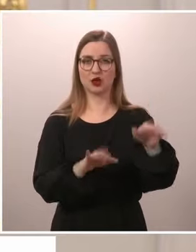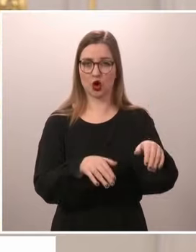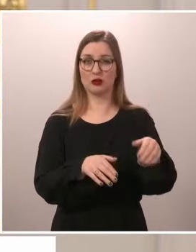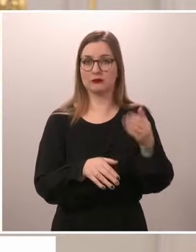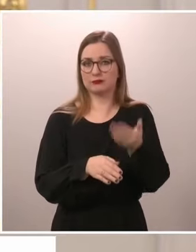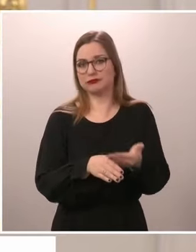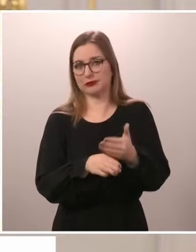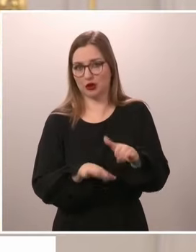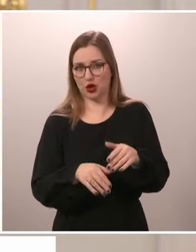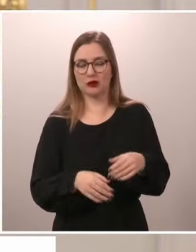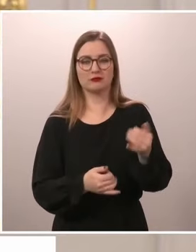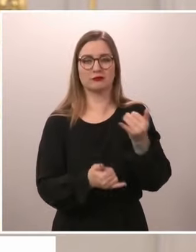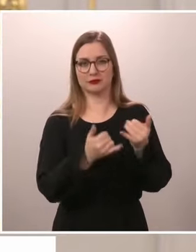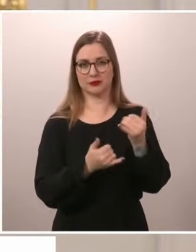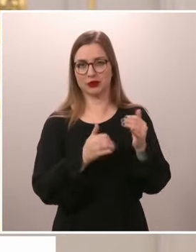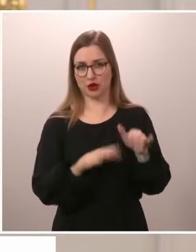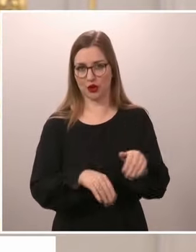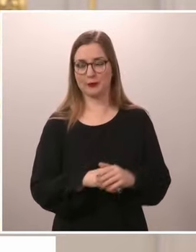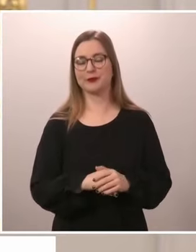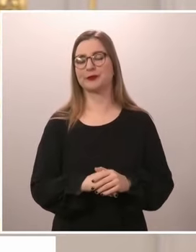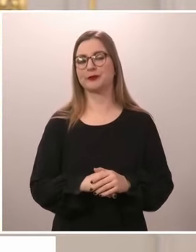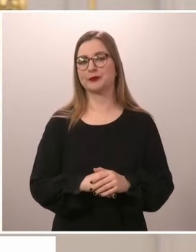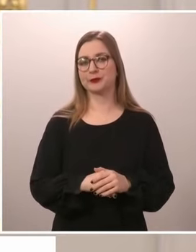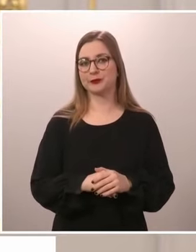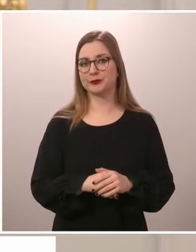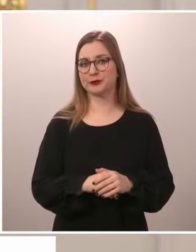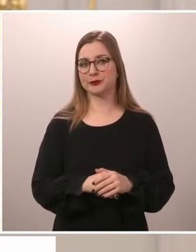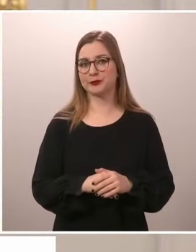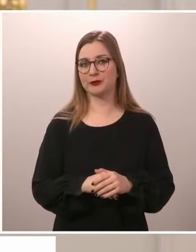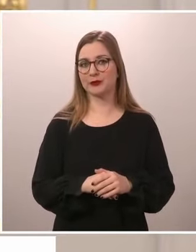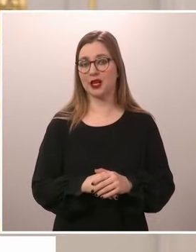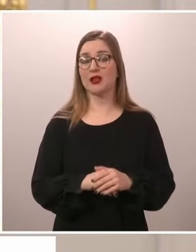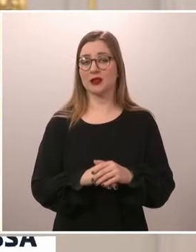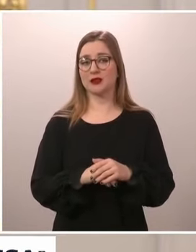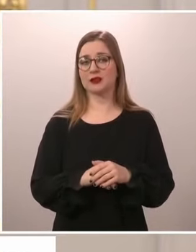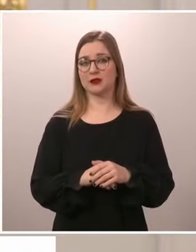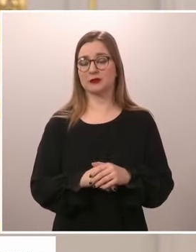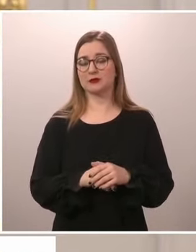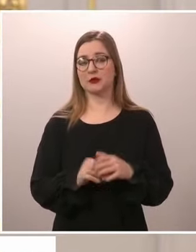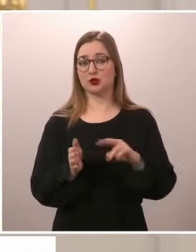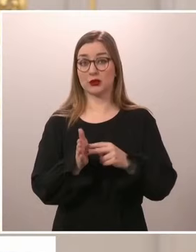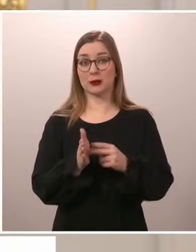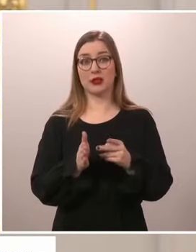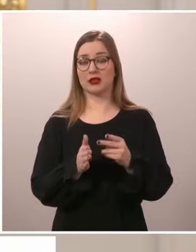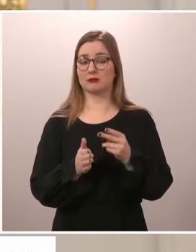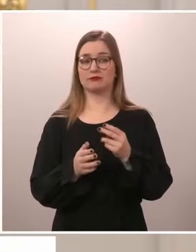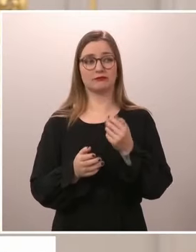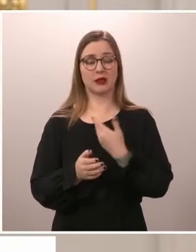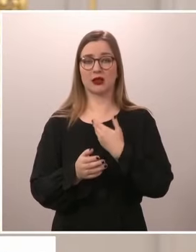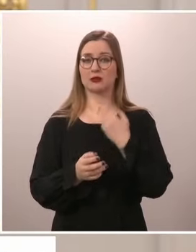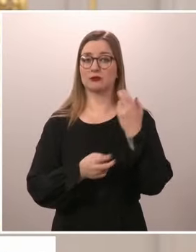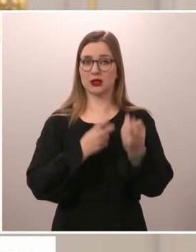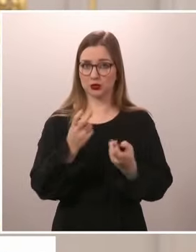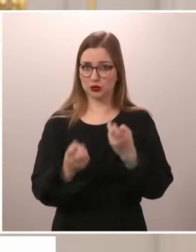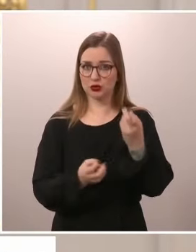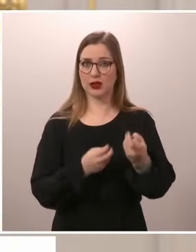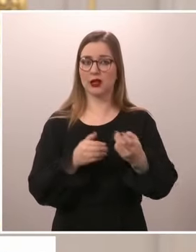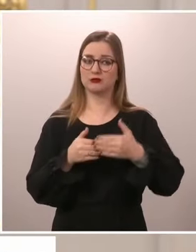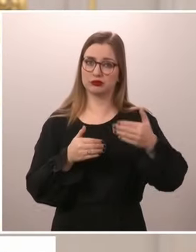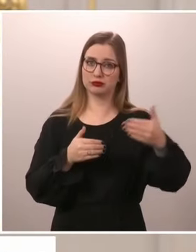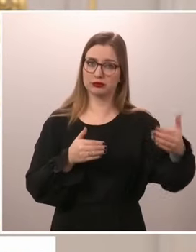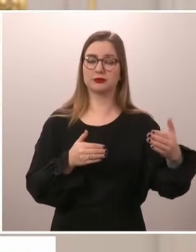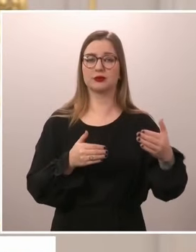säkert att informera om dem också. Jag kommer att resa mycket, det är min plan i alla fall, för att jag är av den